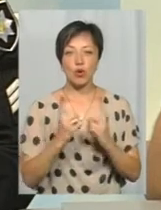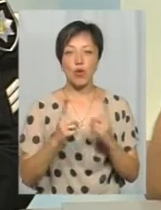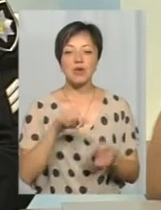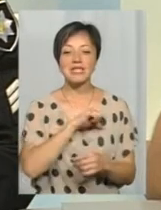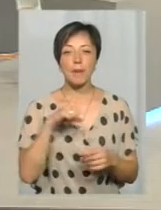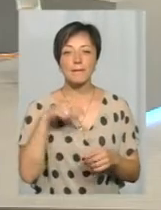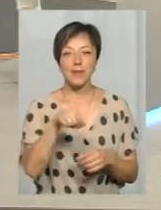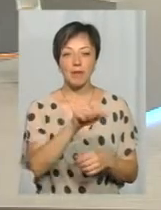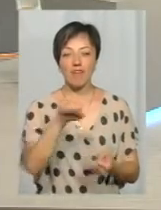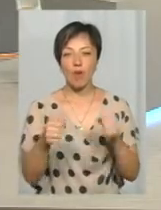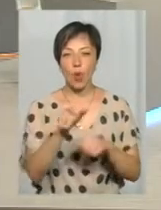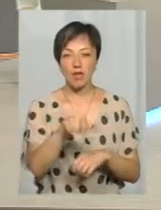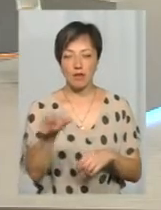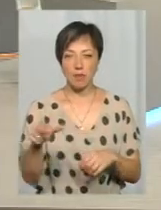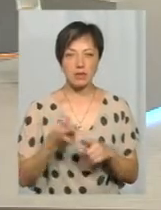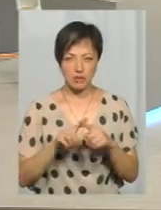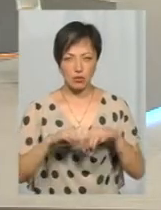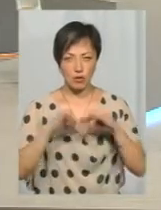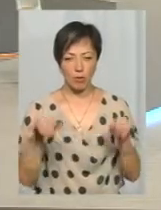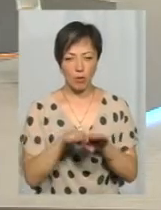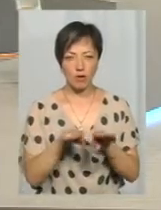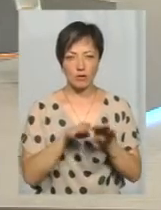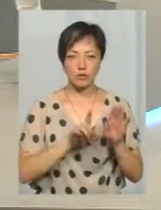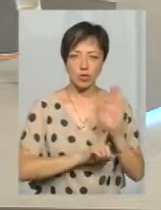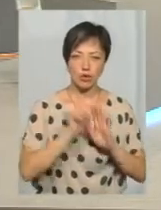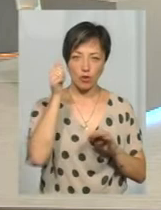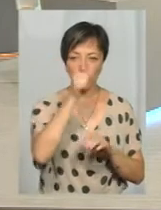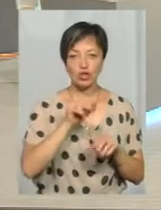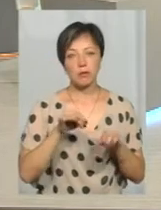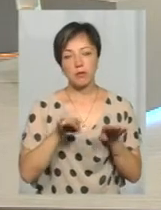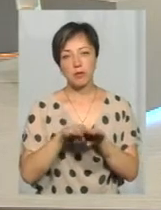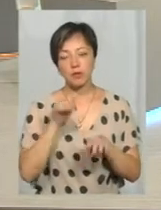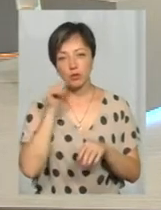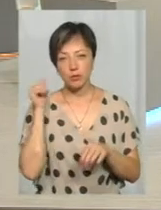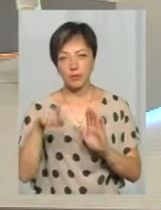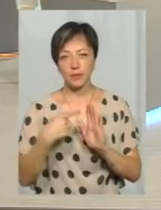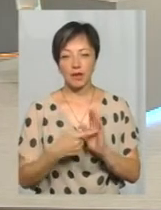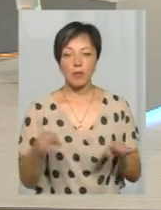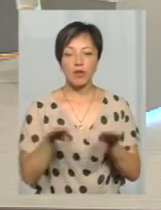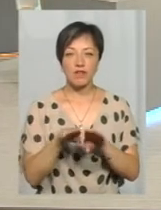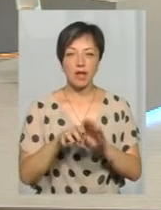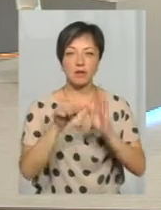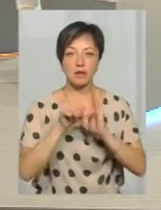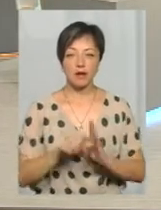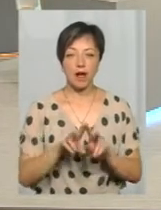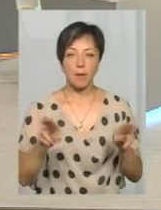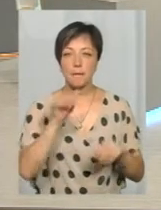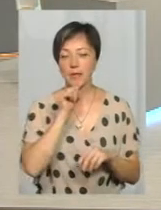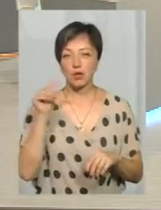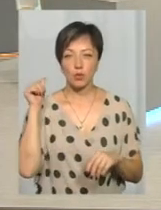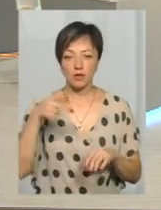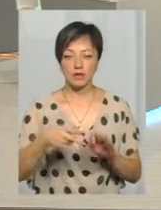А це зростання, це порівняно з початком року, чи це порівняно з таким же періодом минулого року? Це порівняння за пів року минулого періоду,